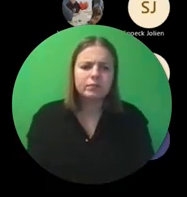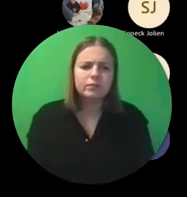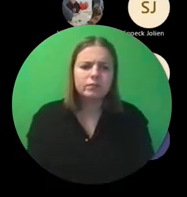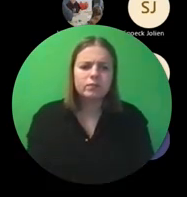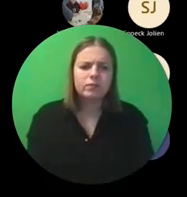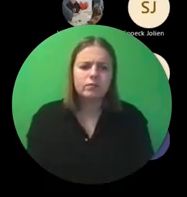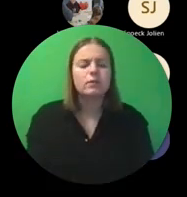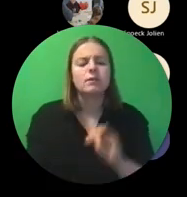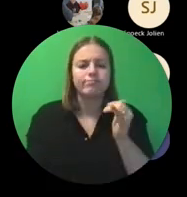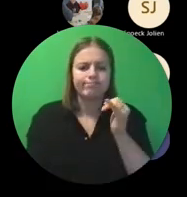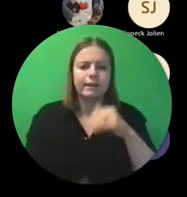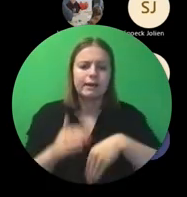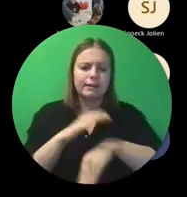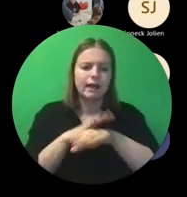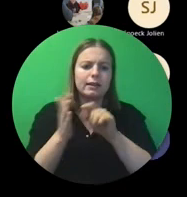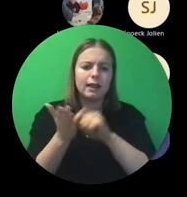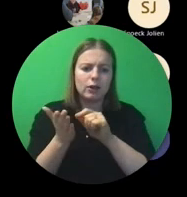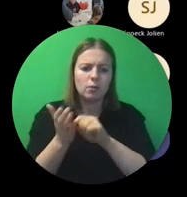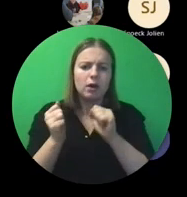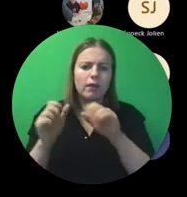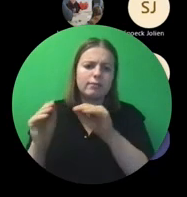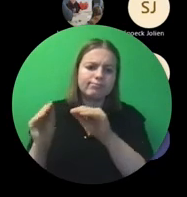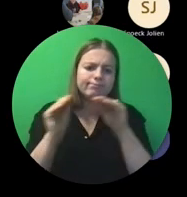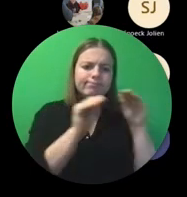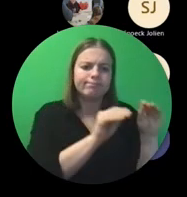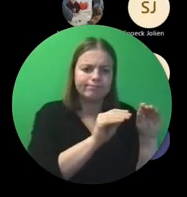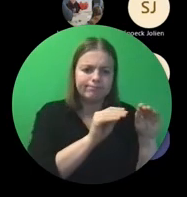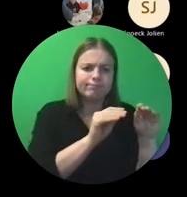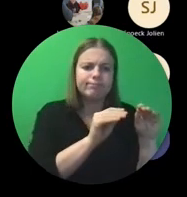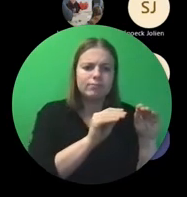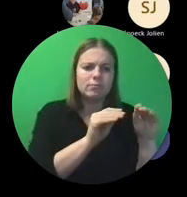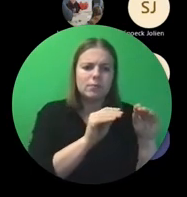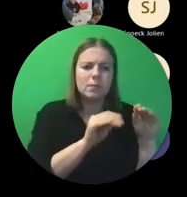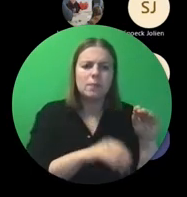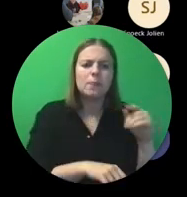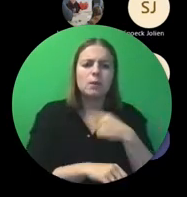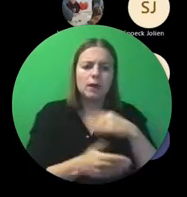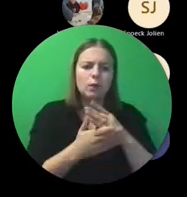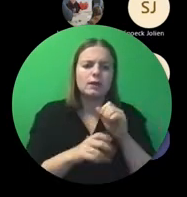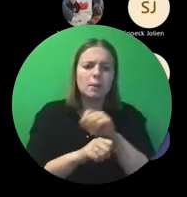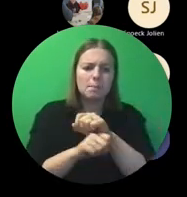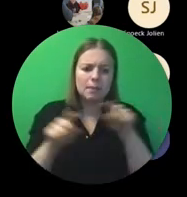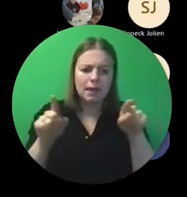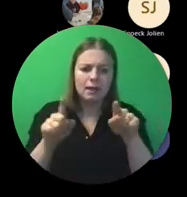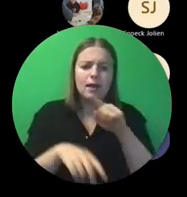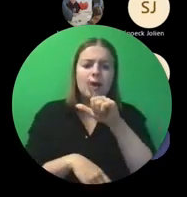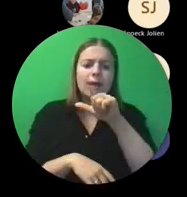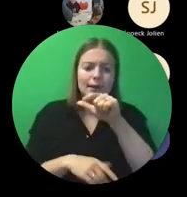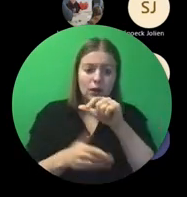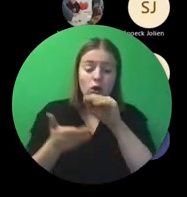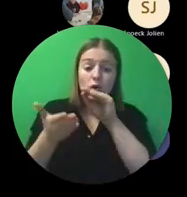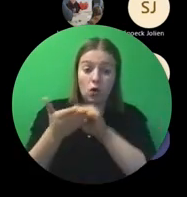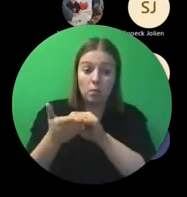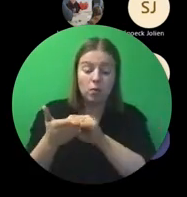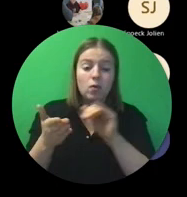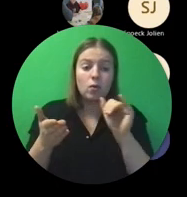Dat die startdatum kon uitgesteld worden. In de mail die je van ons gekregen hebt staat letterlijk bij van